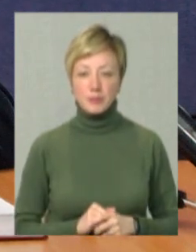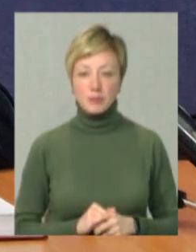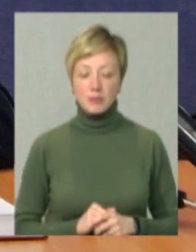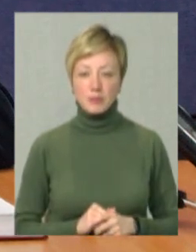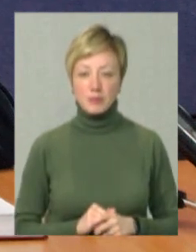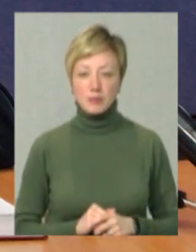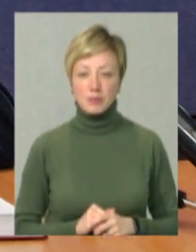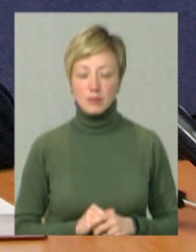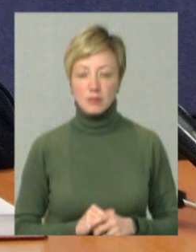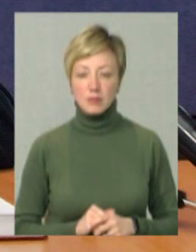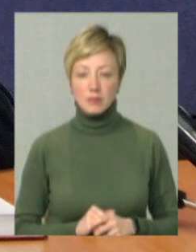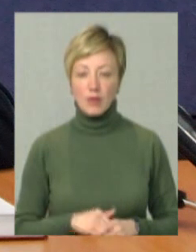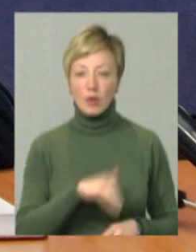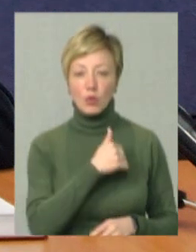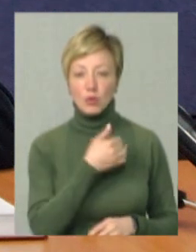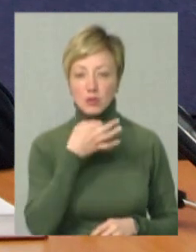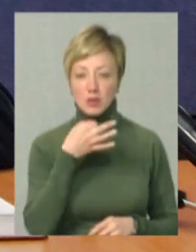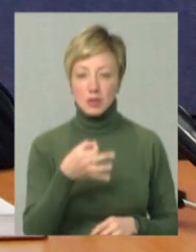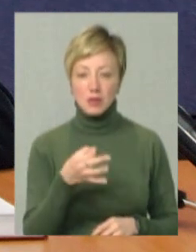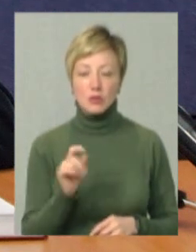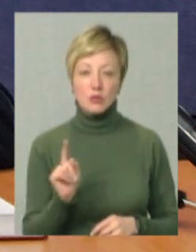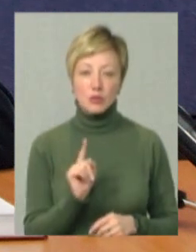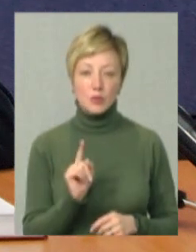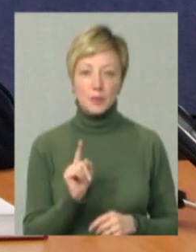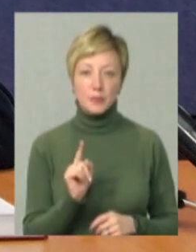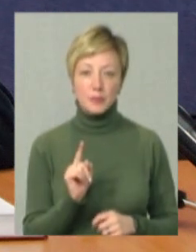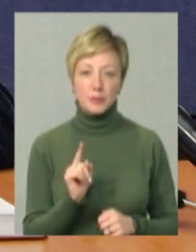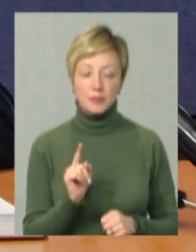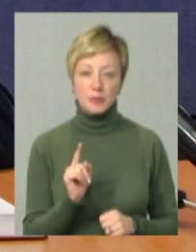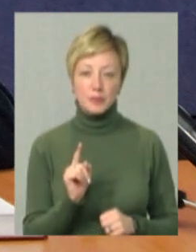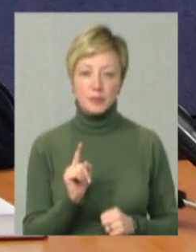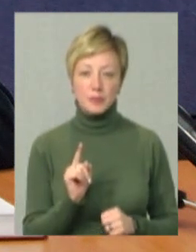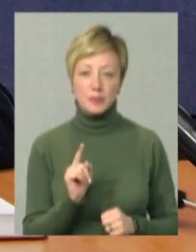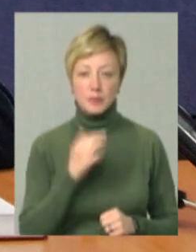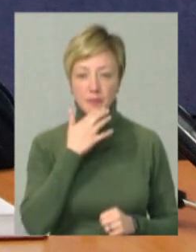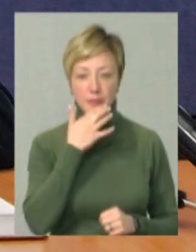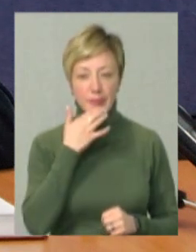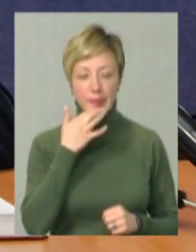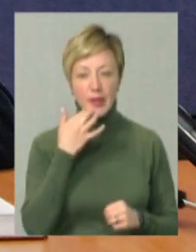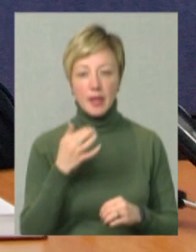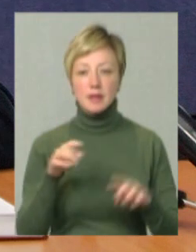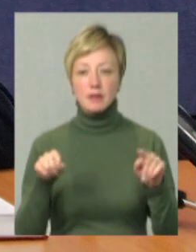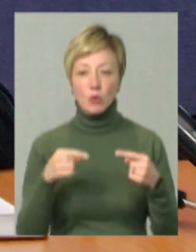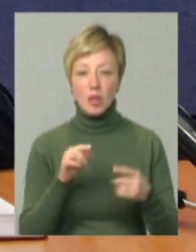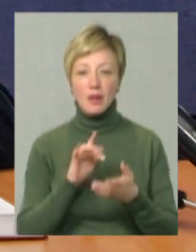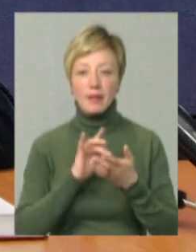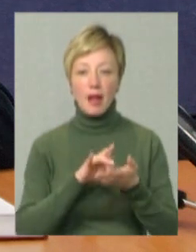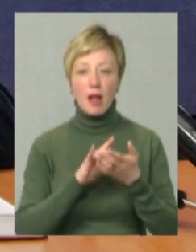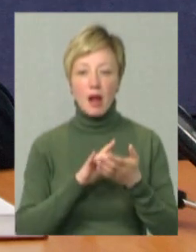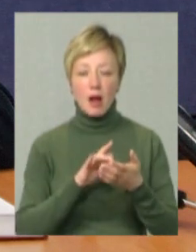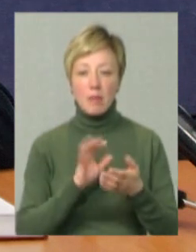Хочу також зазначити, що створено телеграм-канал.